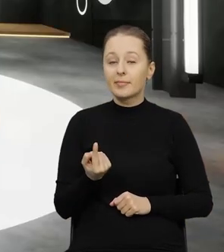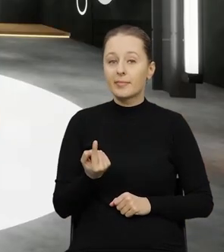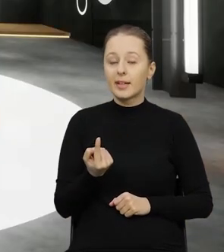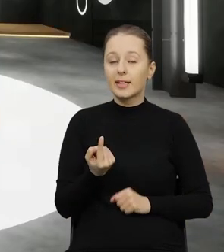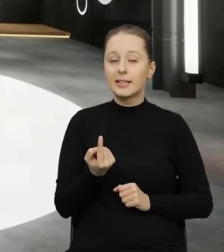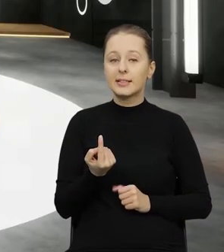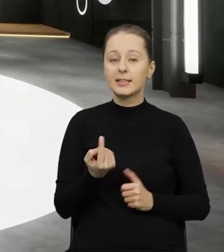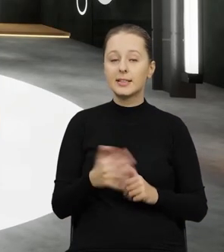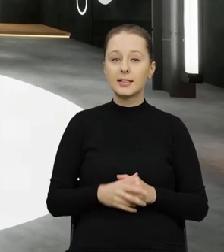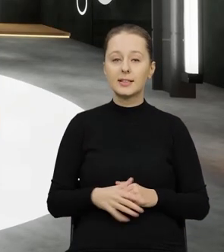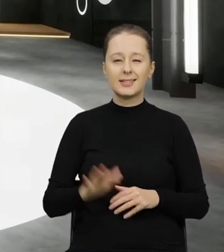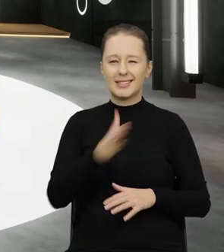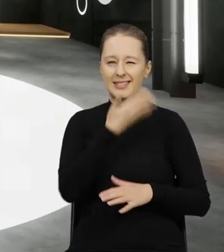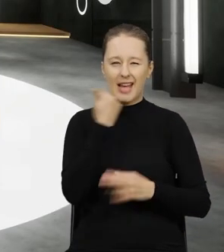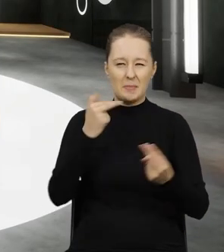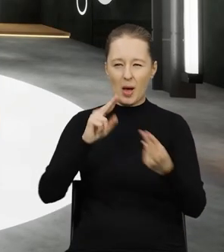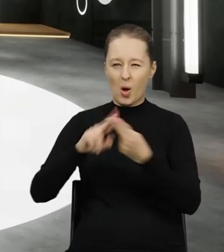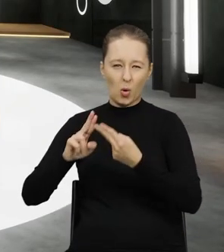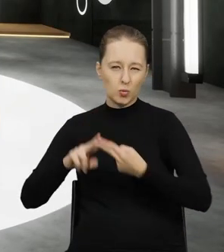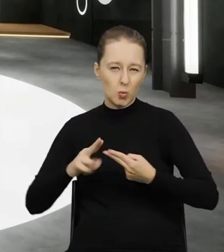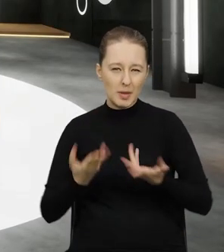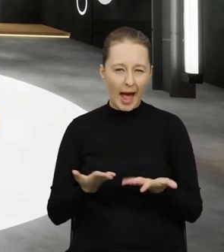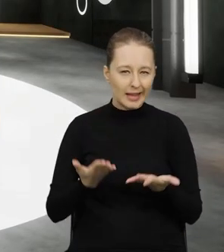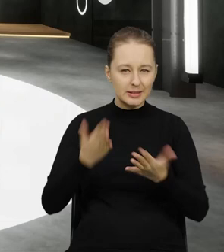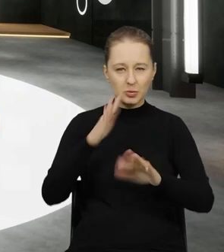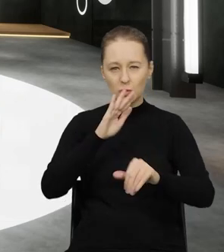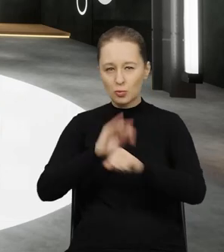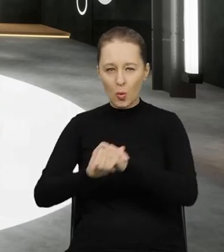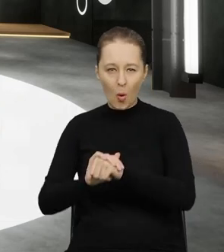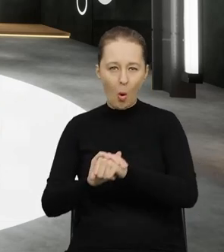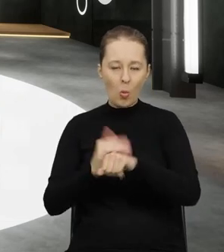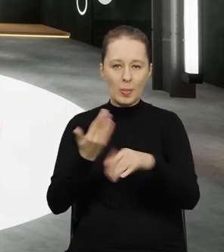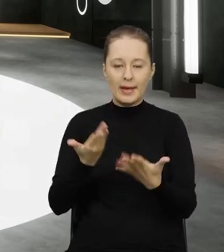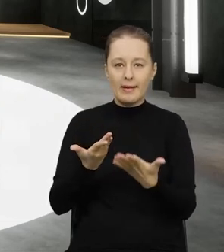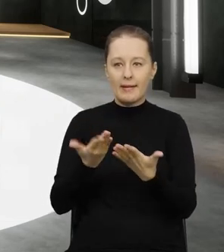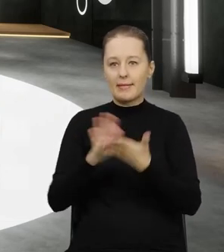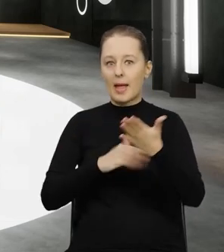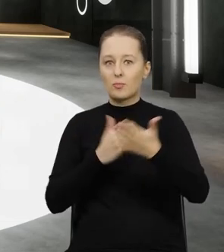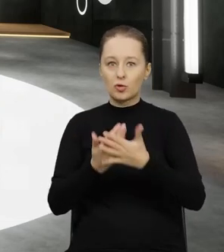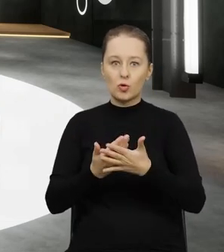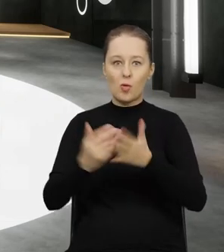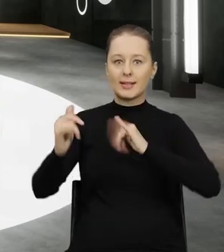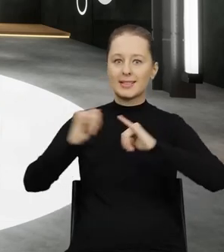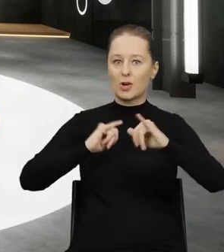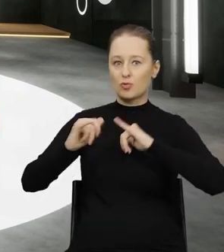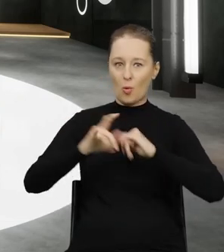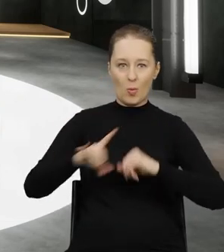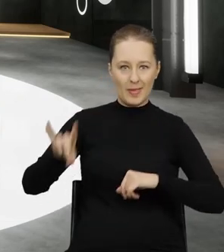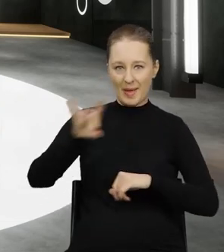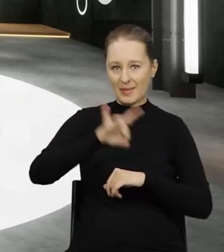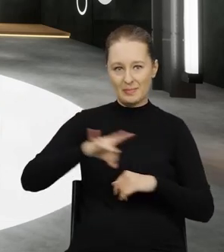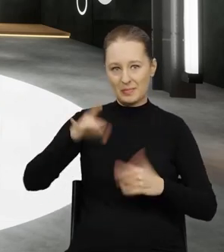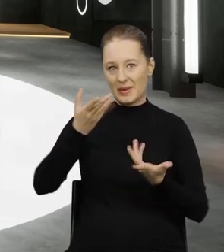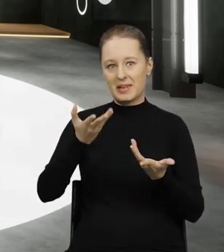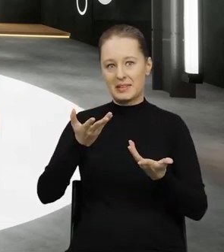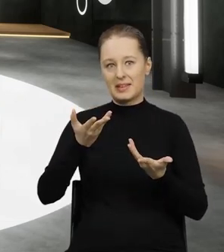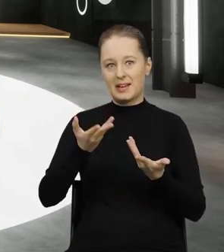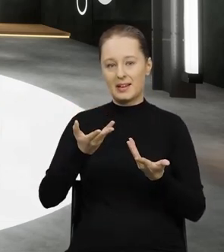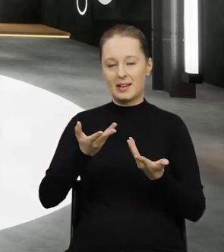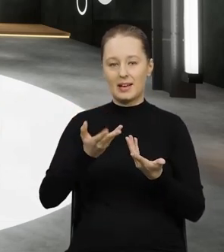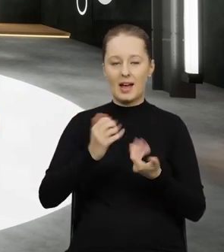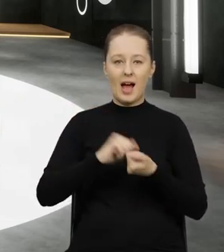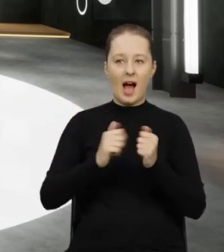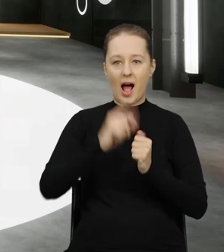uzgodnień czy konsultacji na przykład z władzami gminy czy